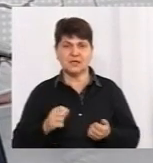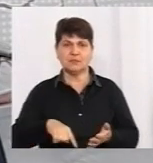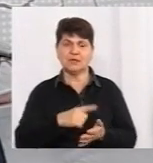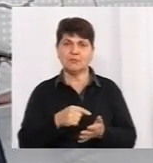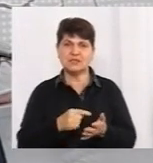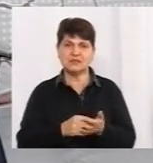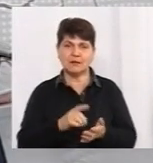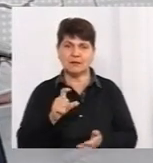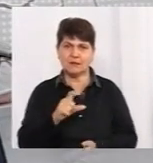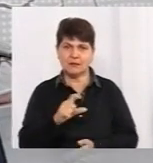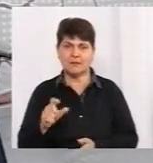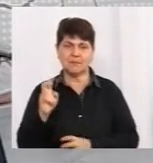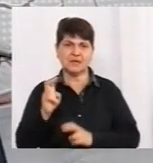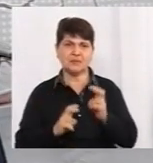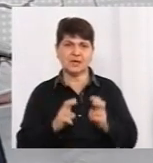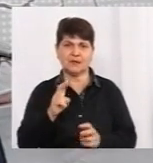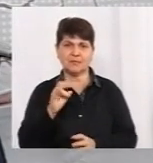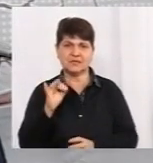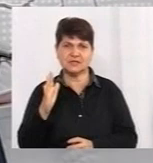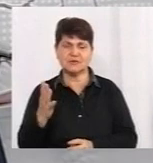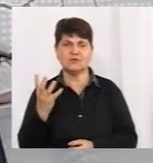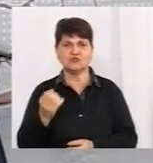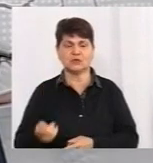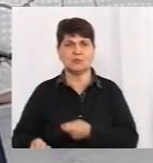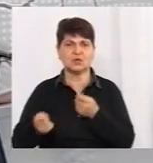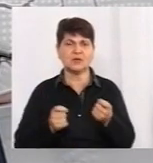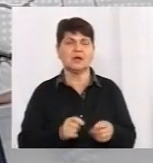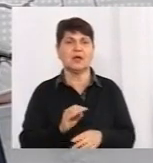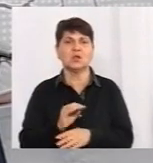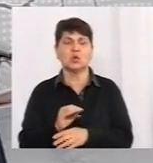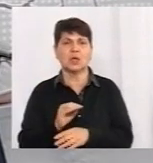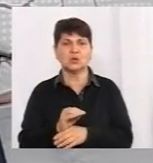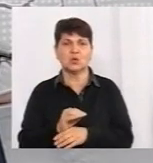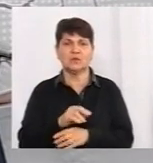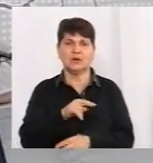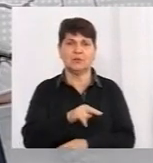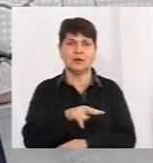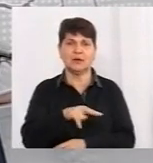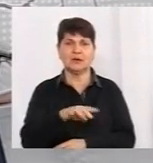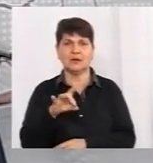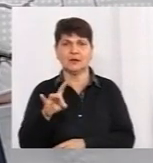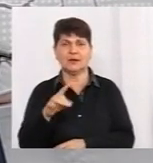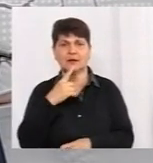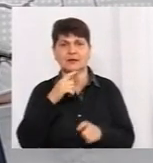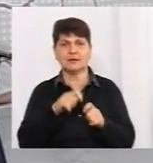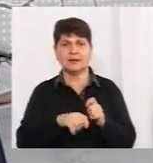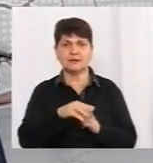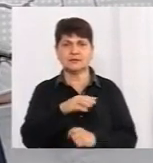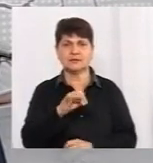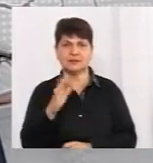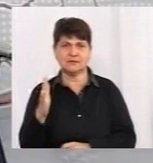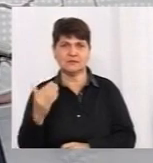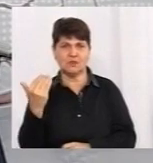підприємців ще поставили додатковий апарат для проведення ПЛР-тестів, вони це оплатили.